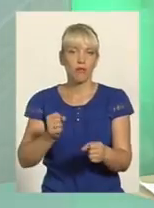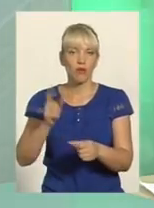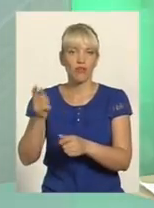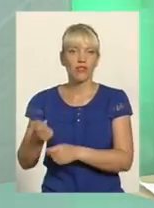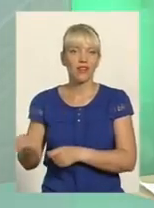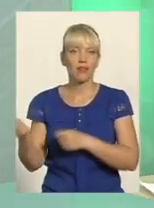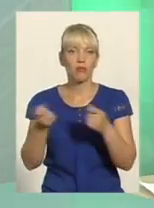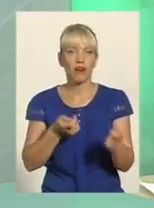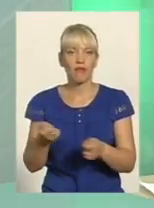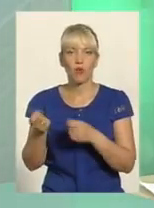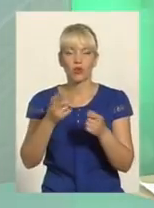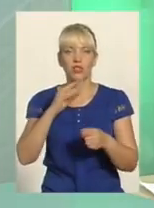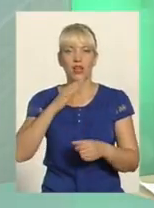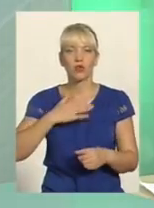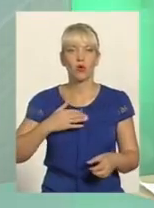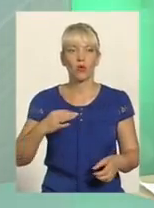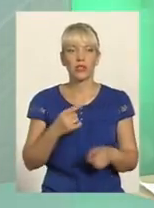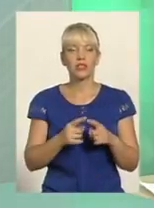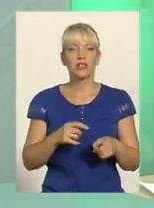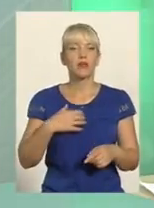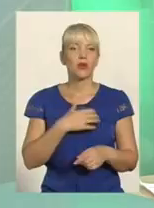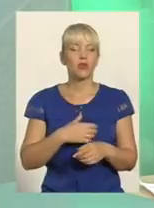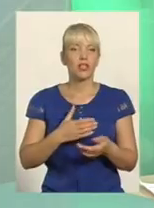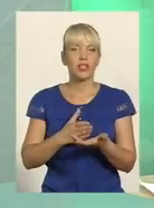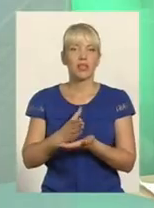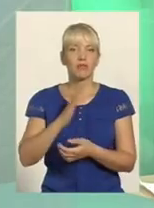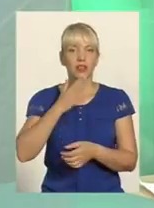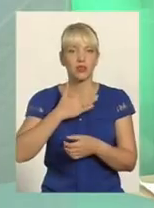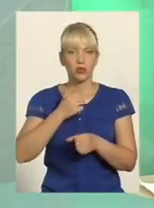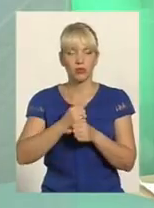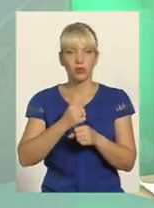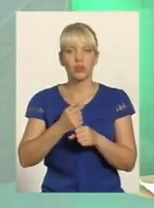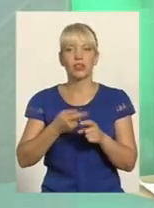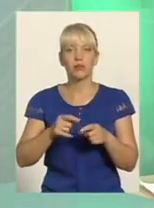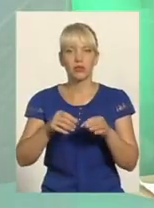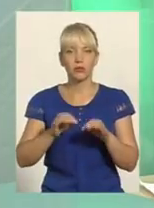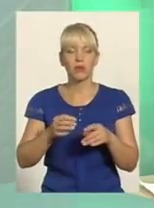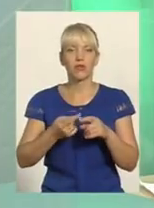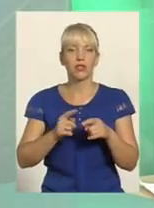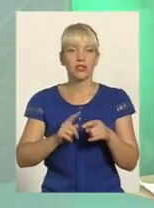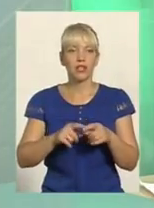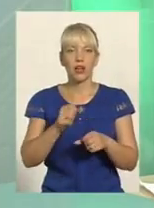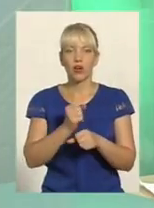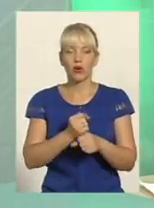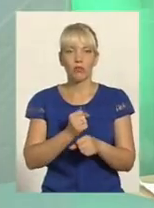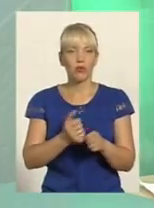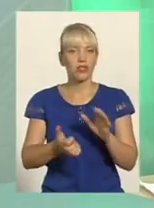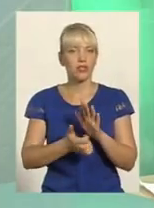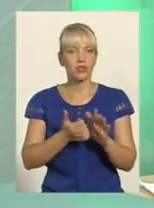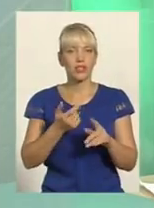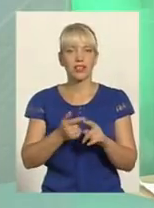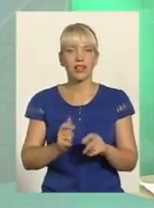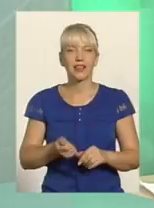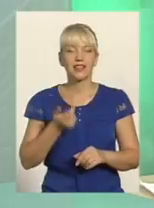приоритетних напрямків в роботі і безумовно ми бачимо, що сьогодні ця робота недостатня, тому що та кількість зброї, яка вона